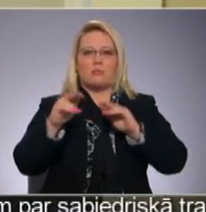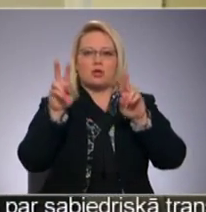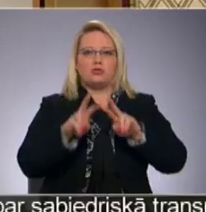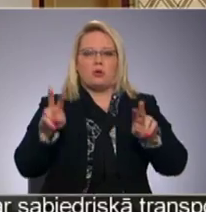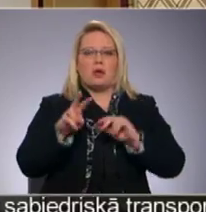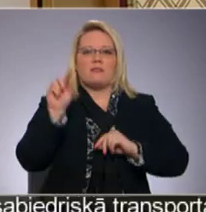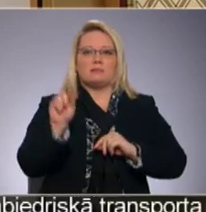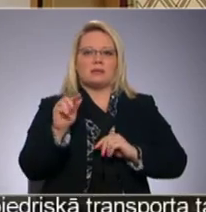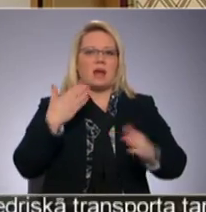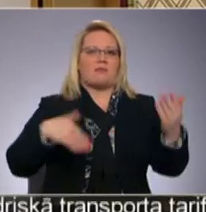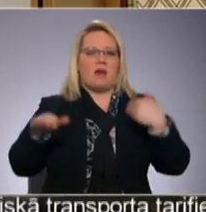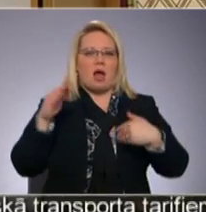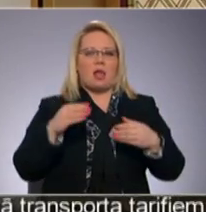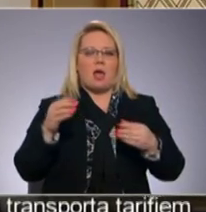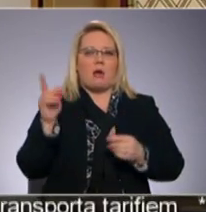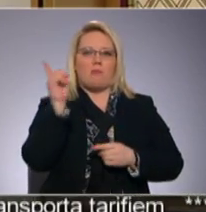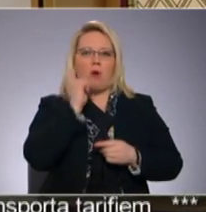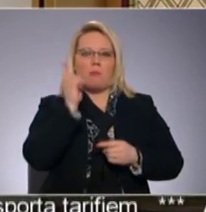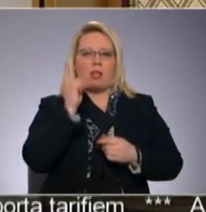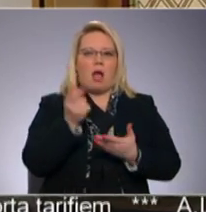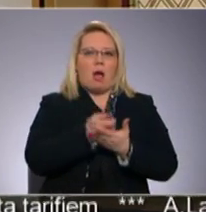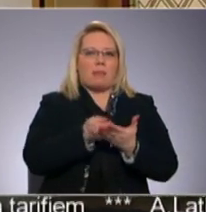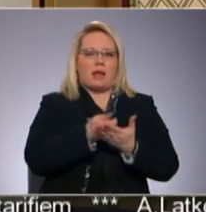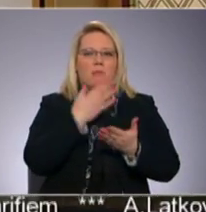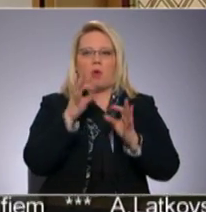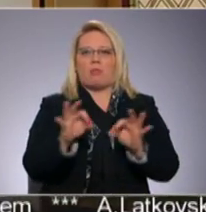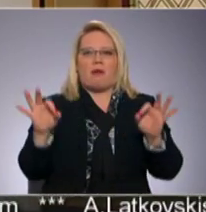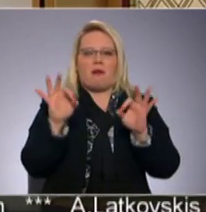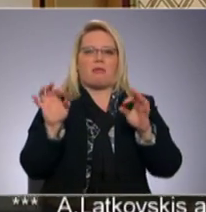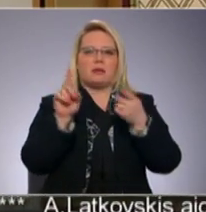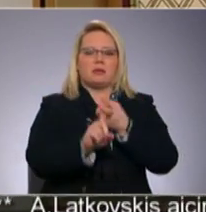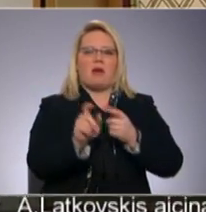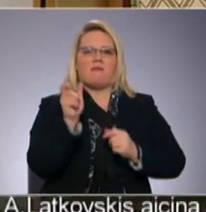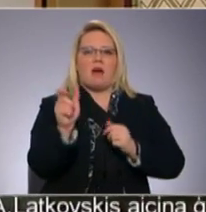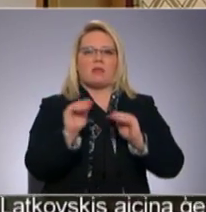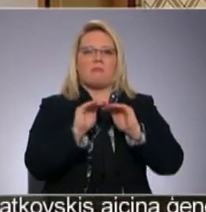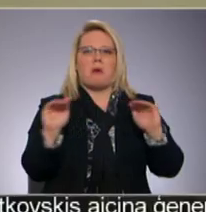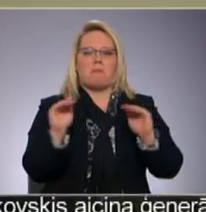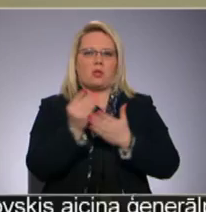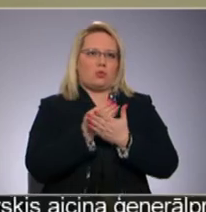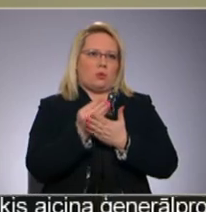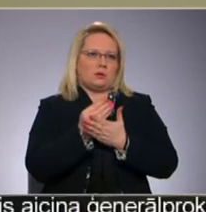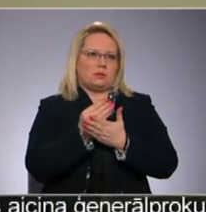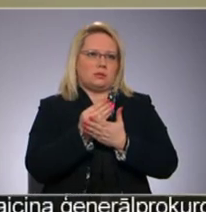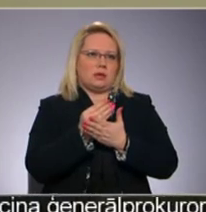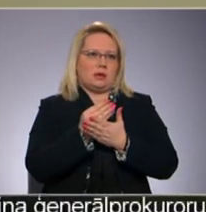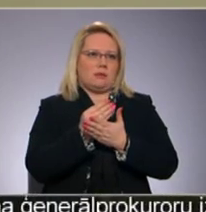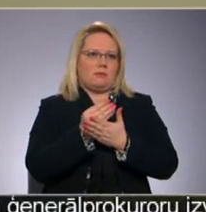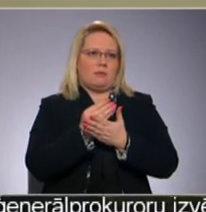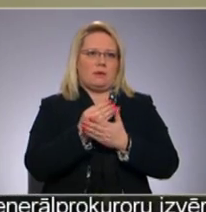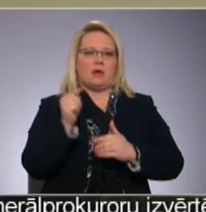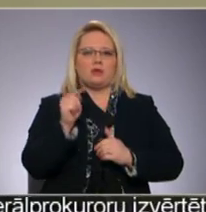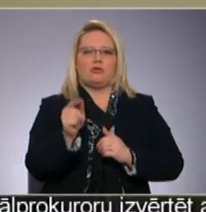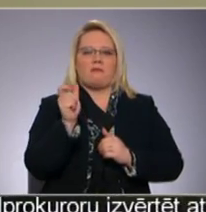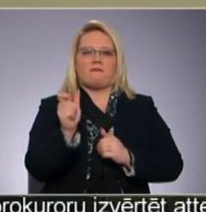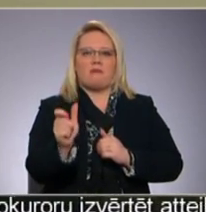vismazāk vēlamais mobilā aplikāciju, kam nesot nekāda sakara ar vārda pamatnozīmi. Šī gada nevārda